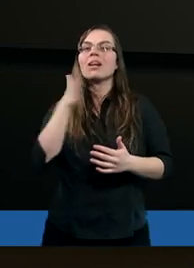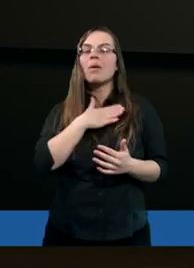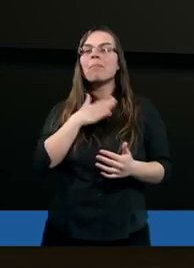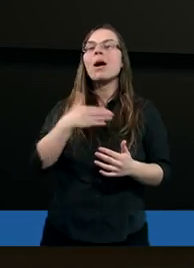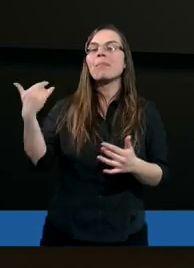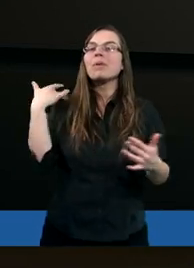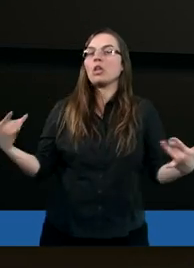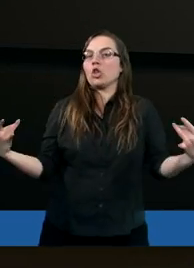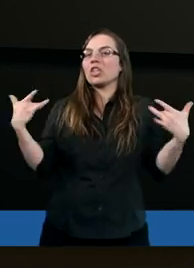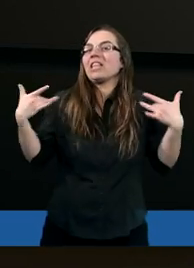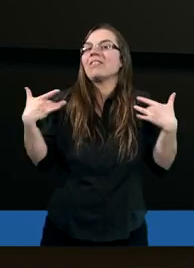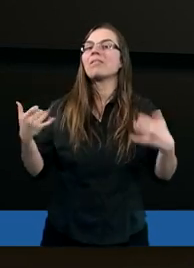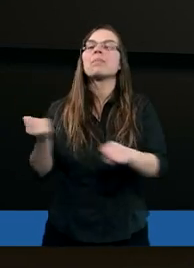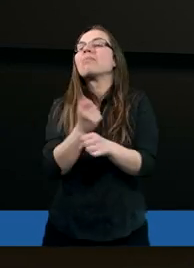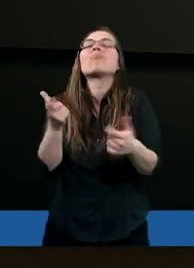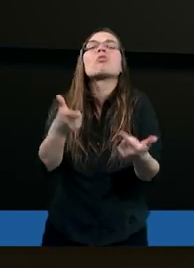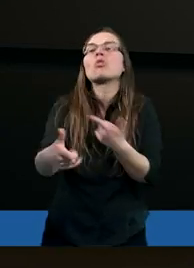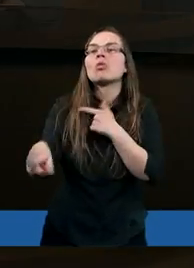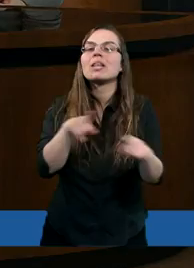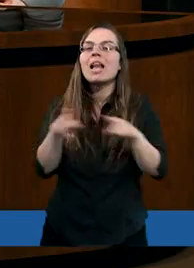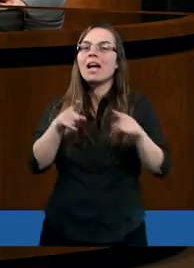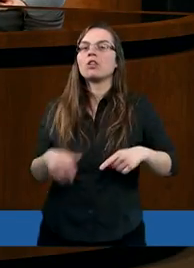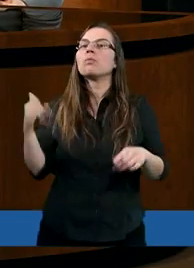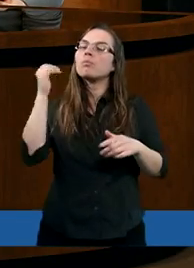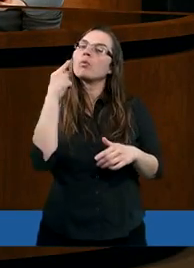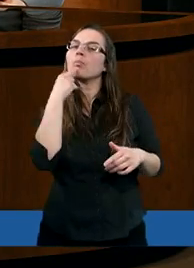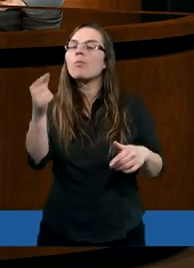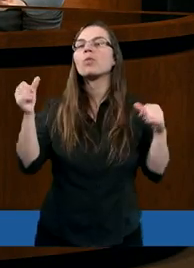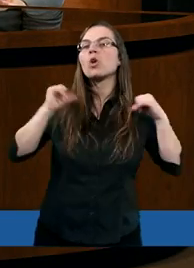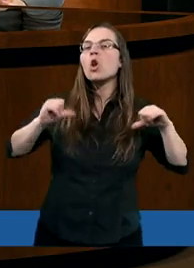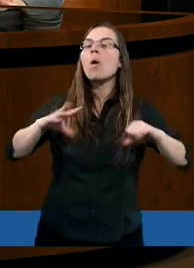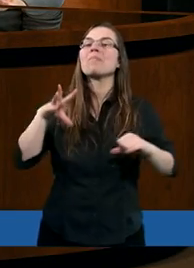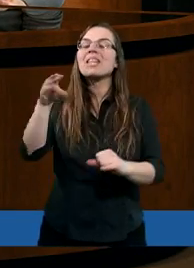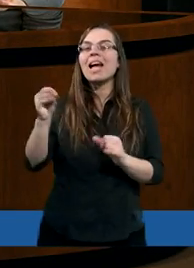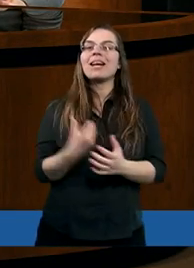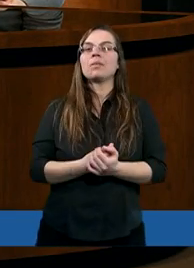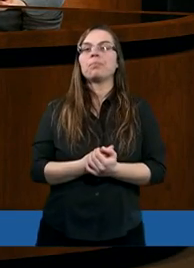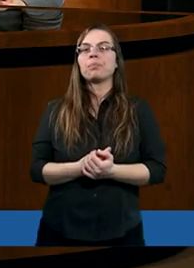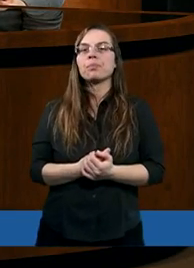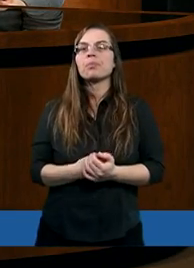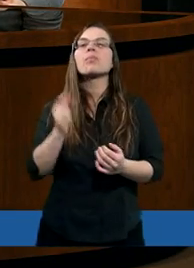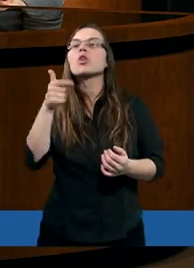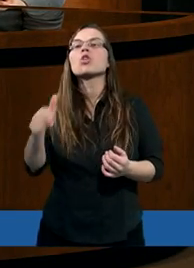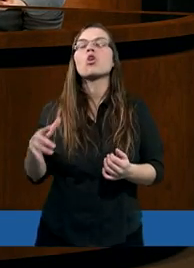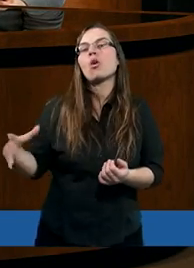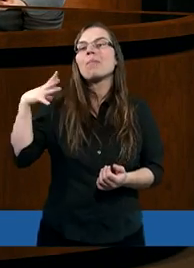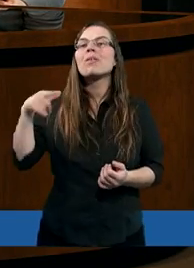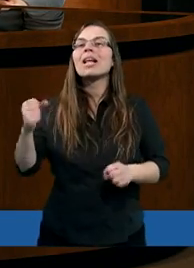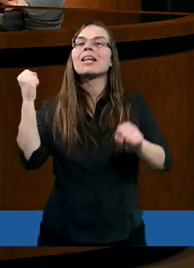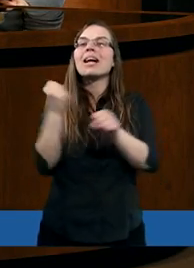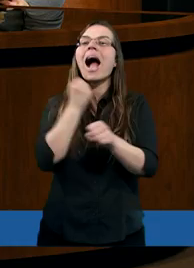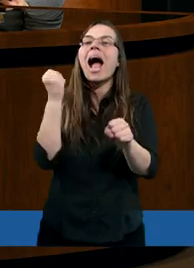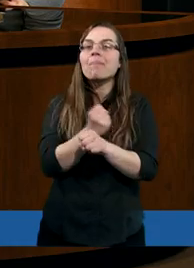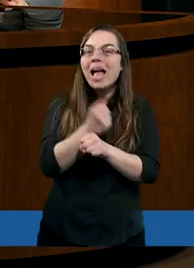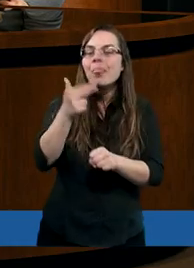żywymi kamieniami. Co to znaczy? No może powiedzmy sobie, co to był ten kamień